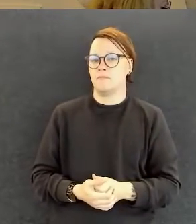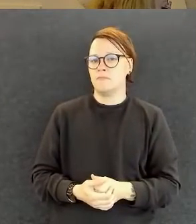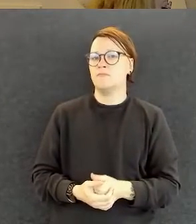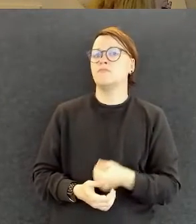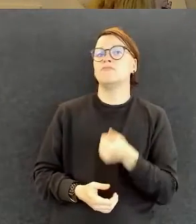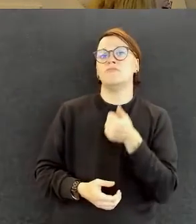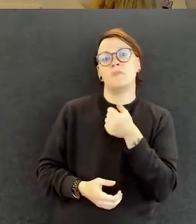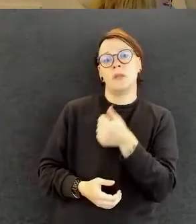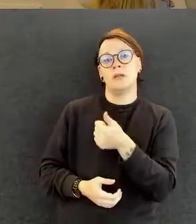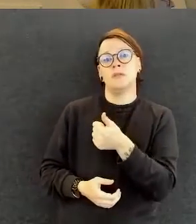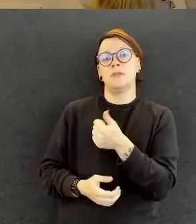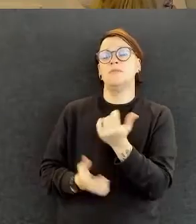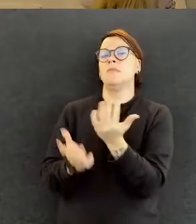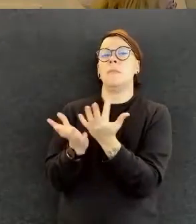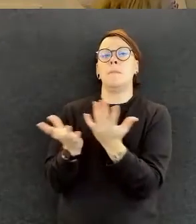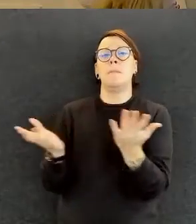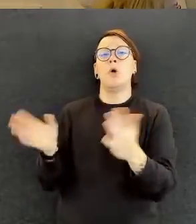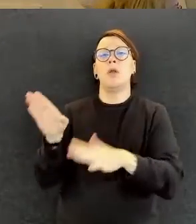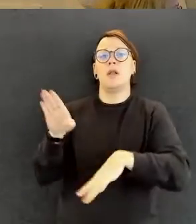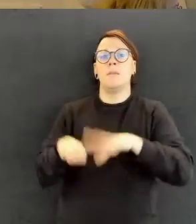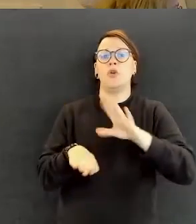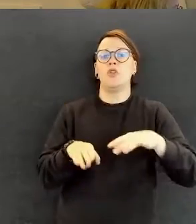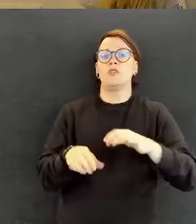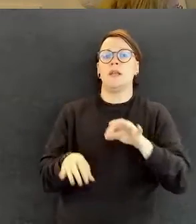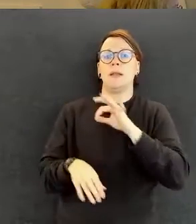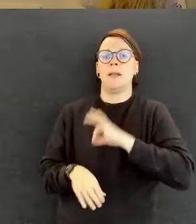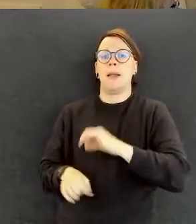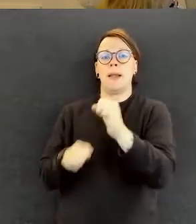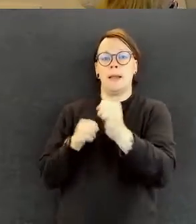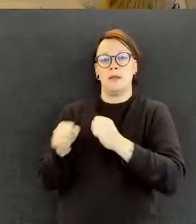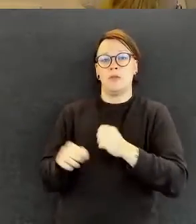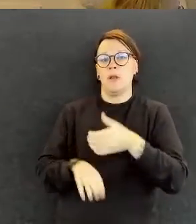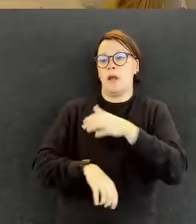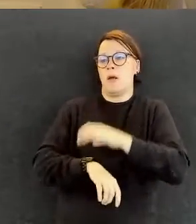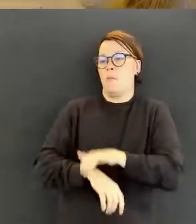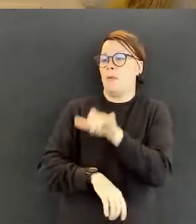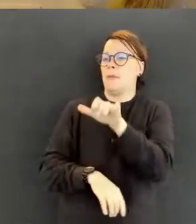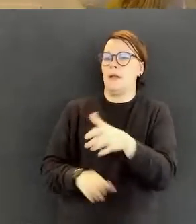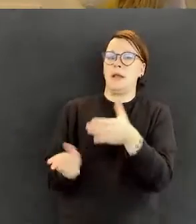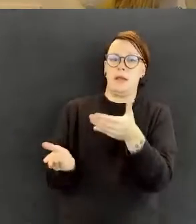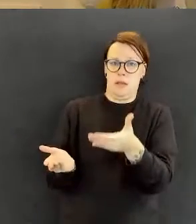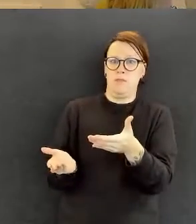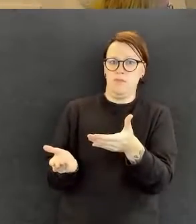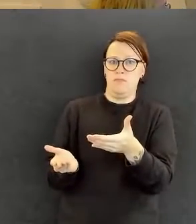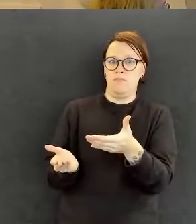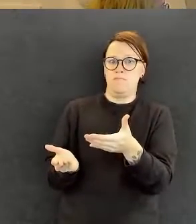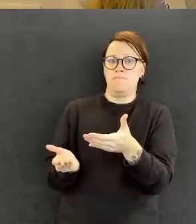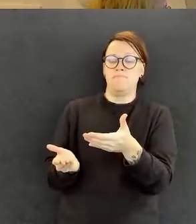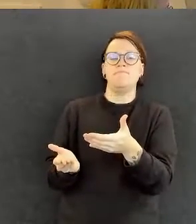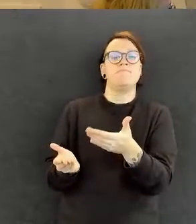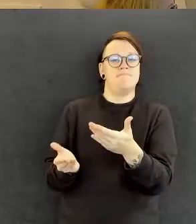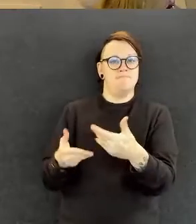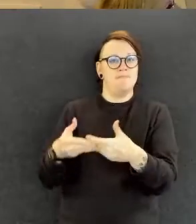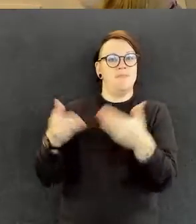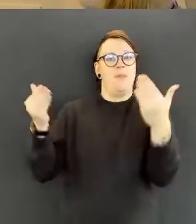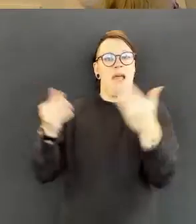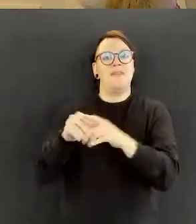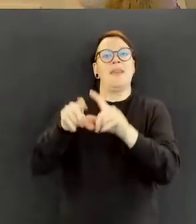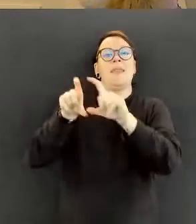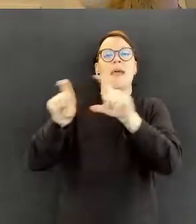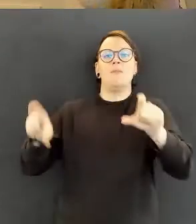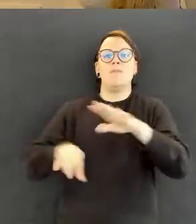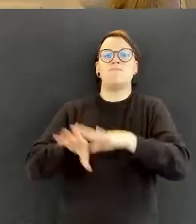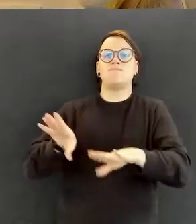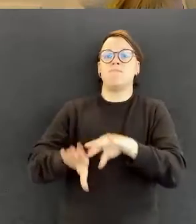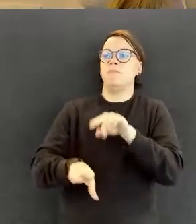monimuotoisen rekrytoinnin ammattilainen. Oikeastaan ennen kuin mennään päivän teemaan, niin